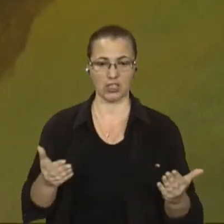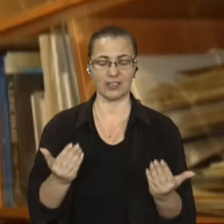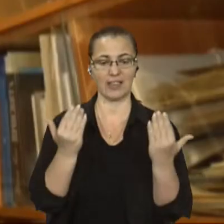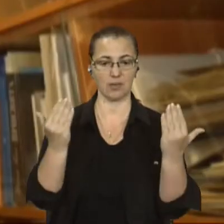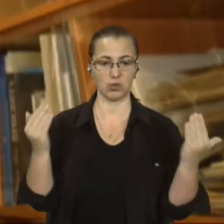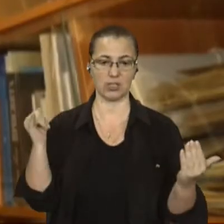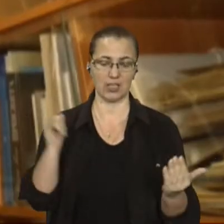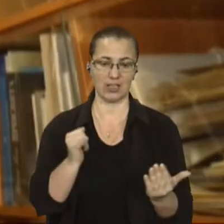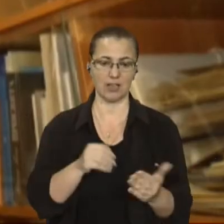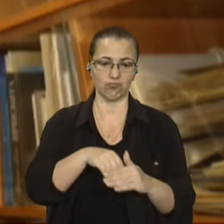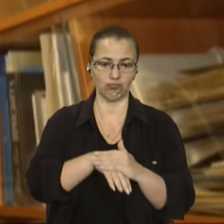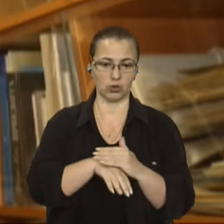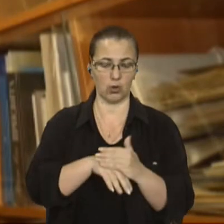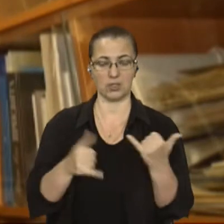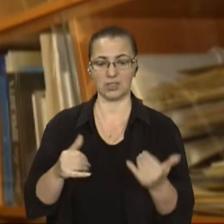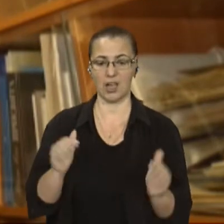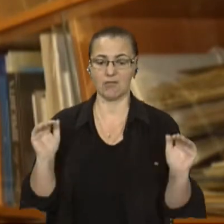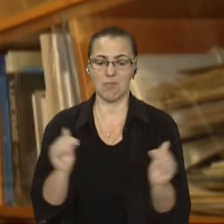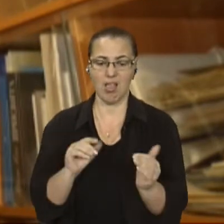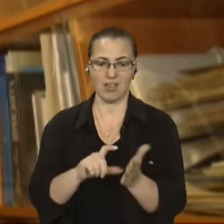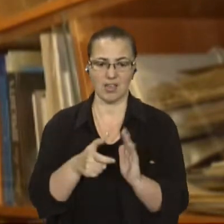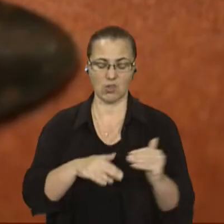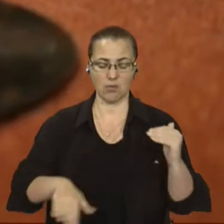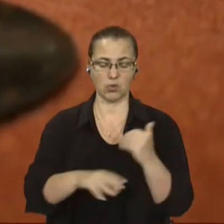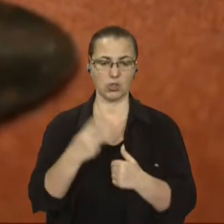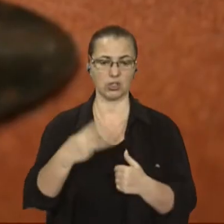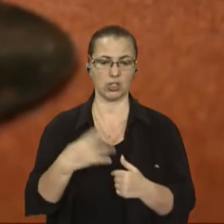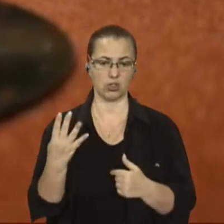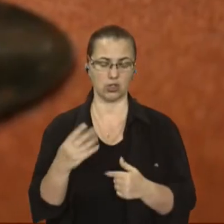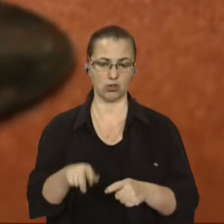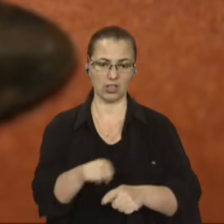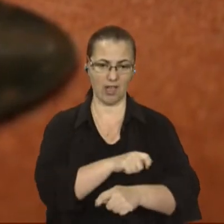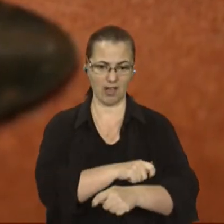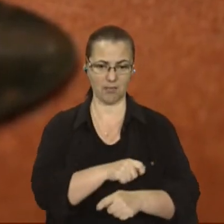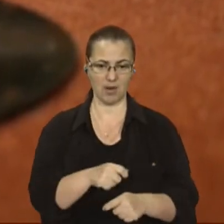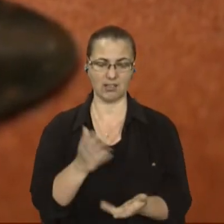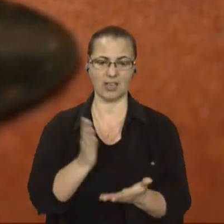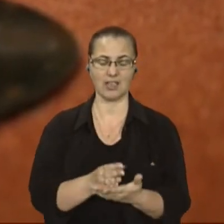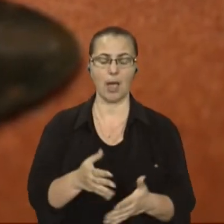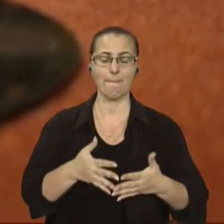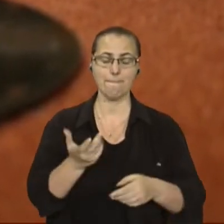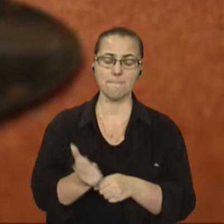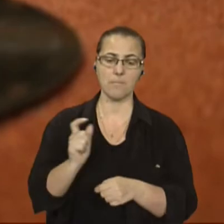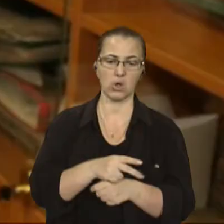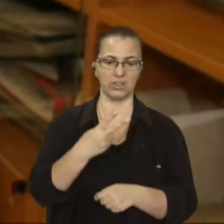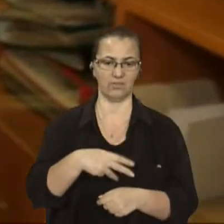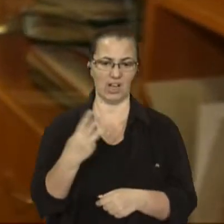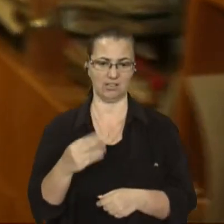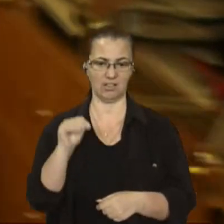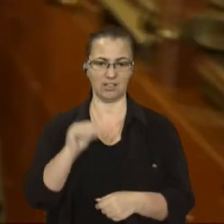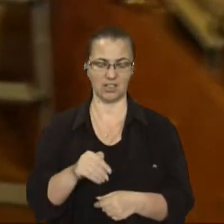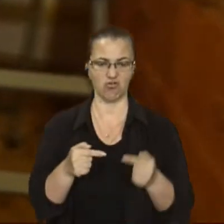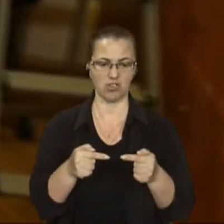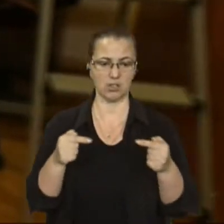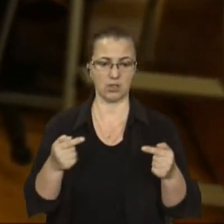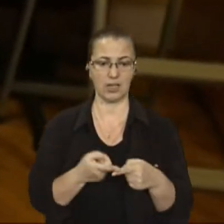музею. Зараз у маленькій кімнаті площі 34 метри квадратних розміщені понад 23 тисячі експонатів. Це речі,